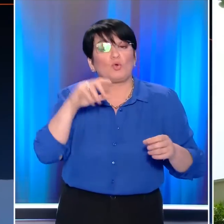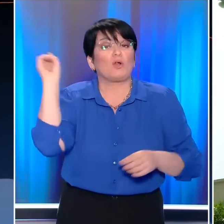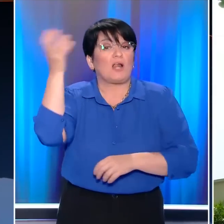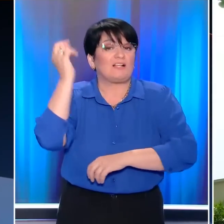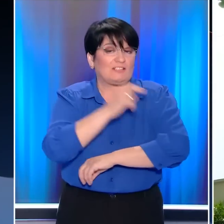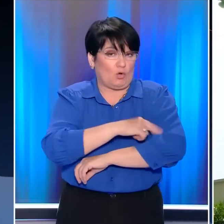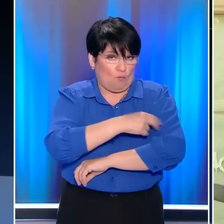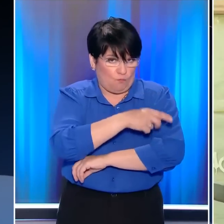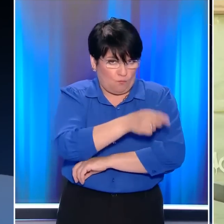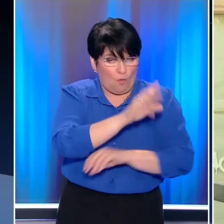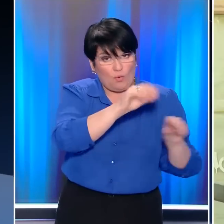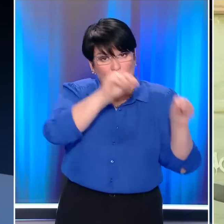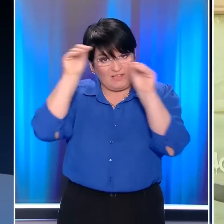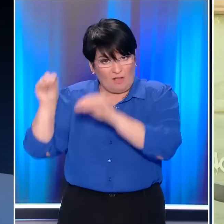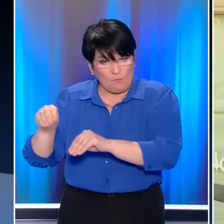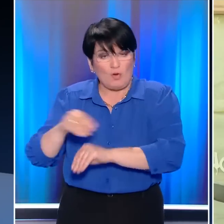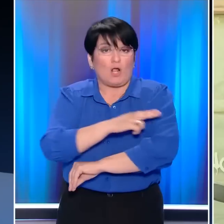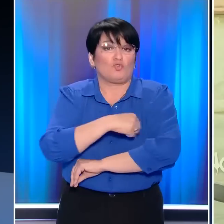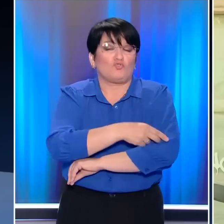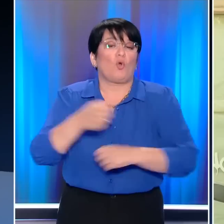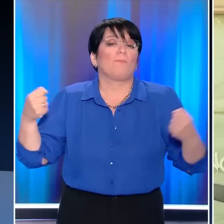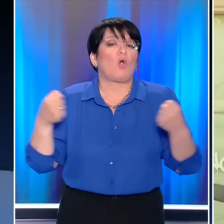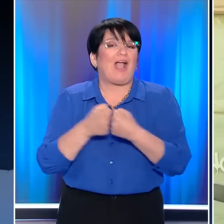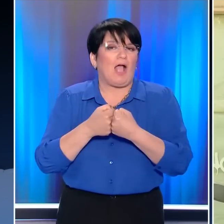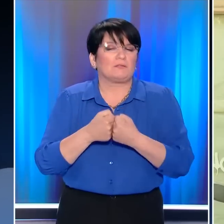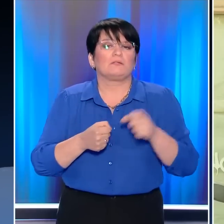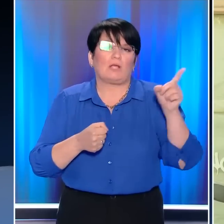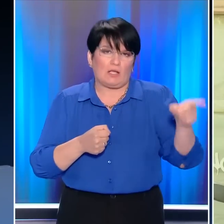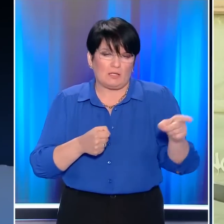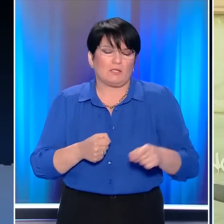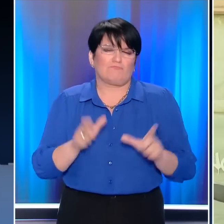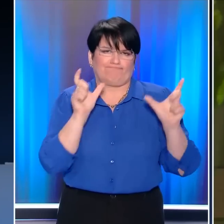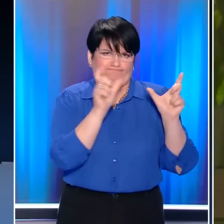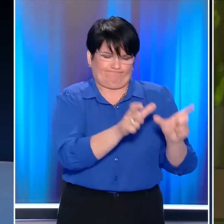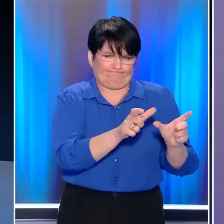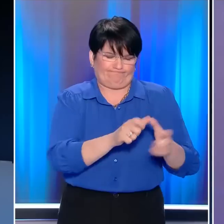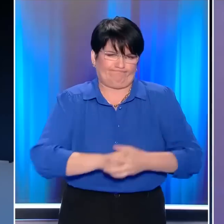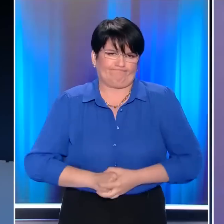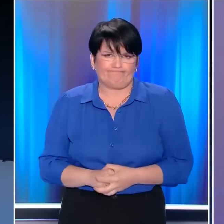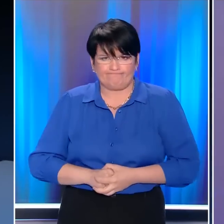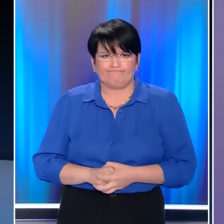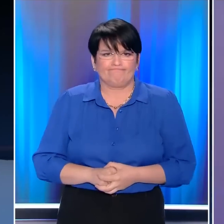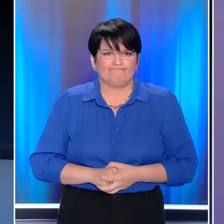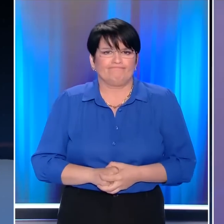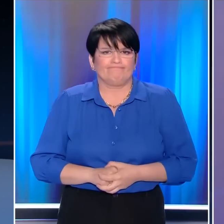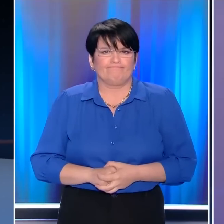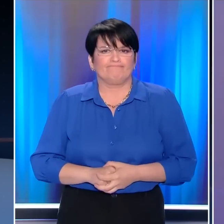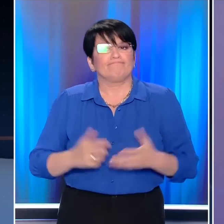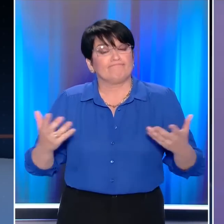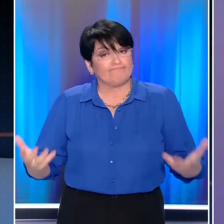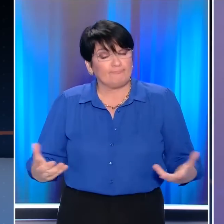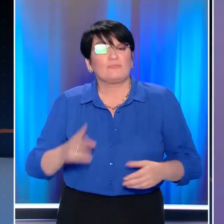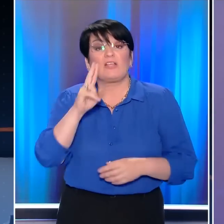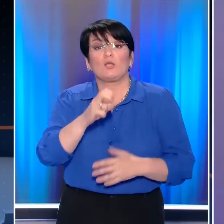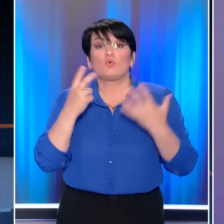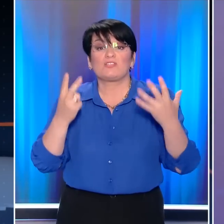ασθενοφόρο του ΕΚΑΒ και τον μετέφερε στο νοσοκομείο ΚΑΤ όπου και νοσηλεύεται φρουρούμενος. Με χαμόγελα έγινε